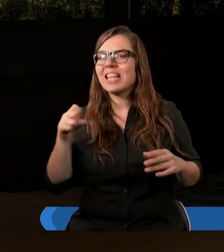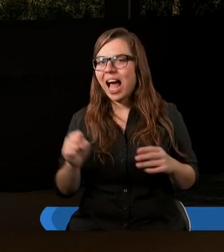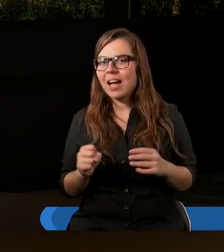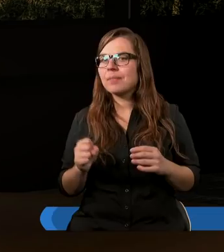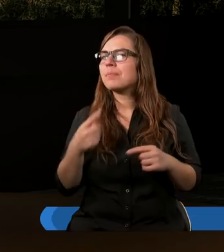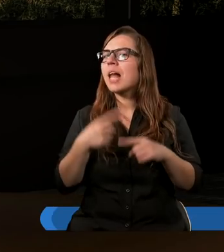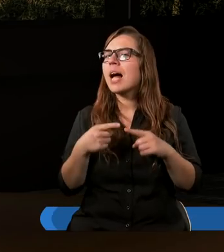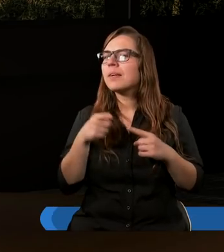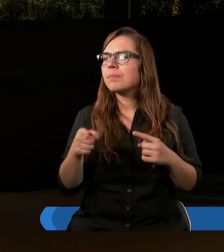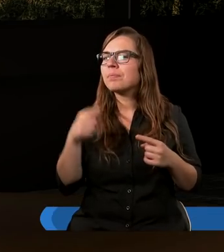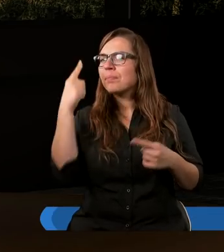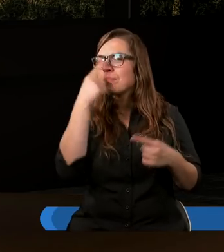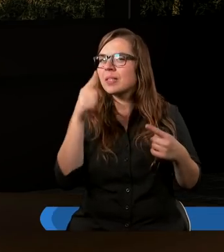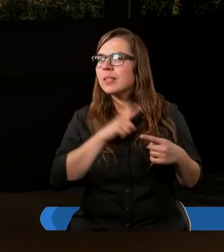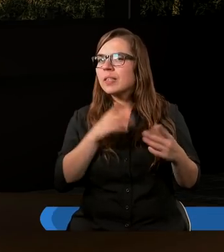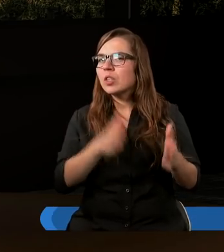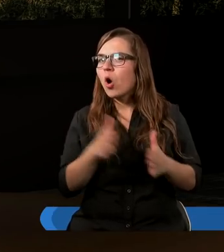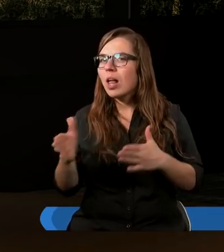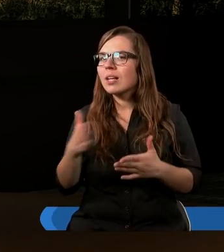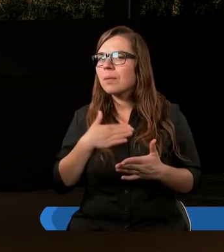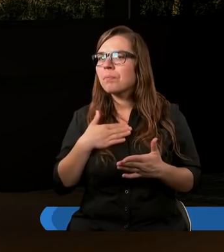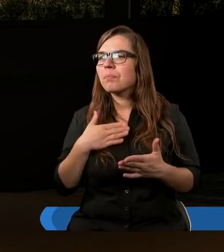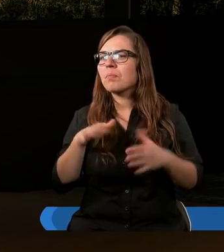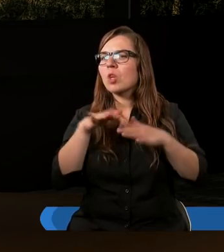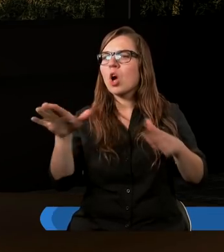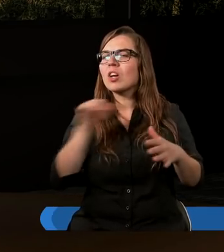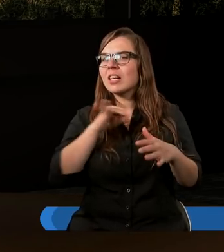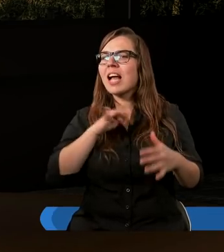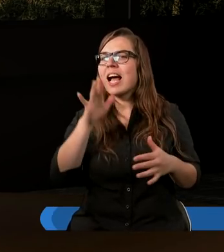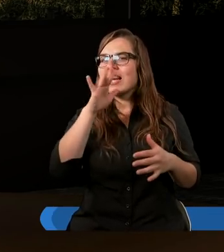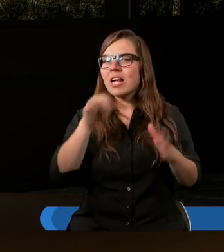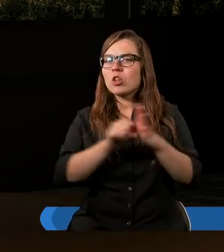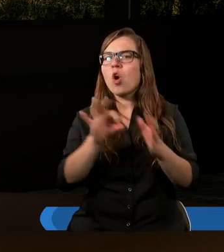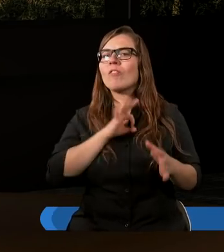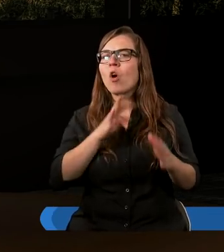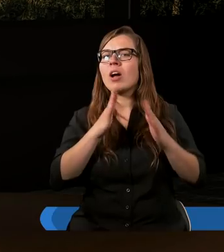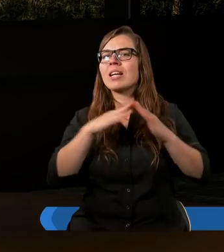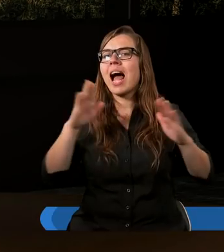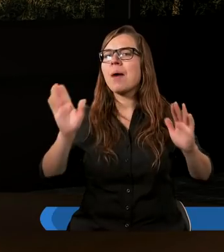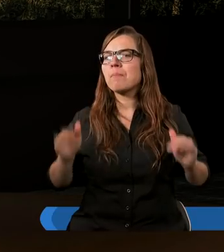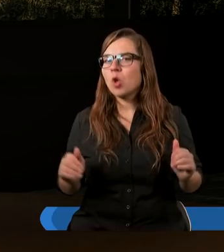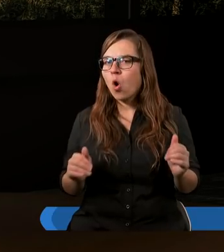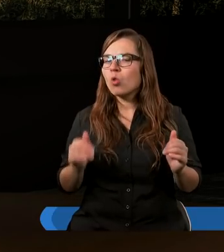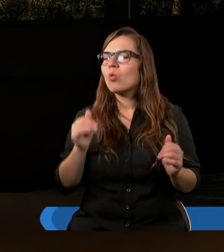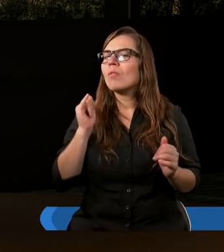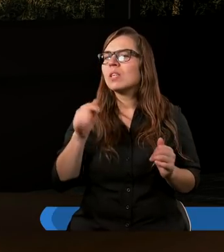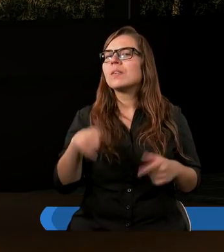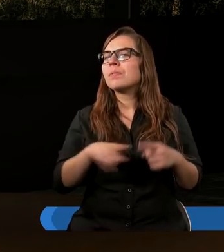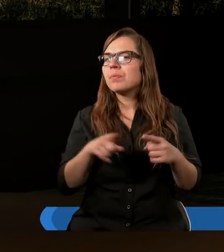I potem jest końcowa myśl. I rozszedł się Izrael do swoich namiotów. Czyli